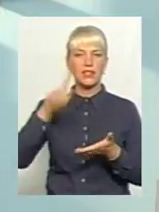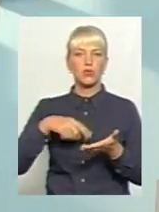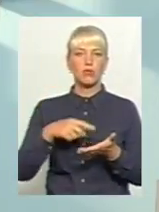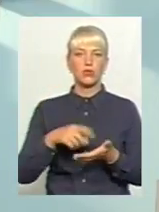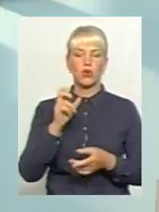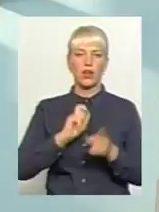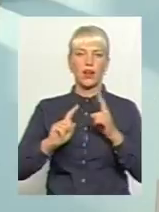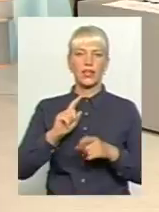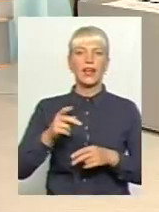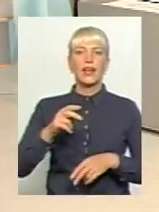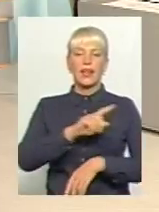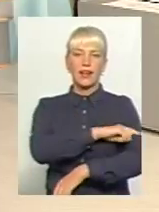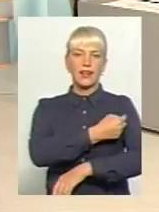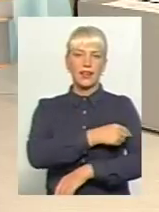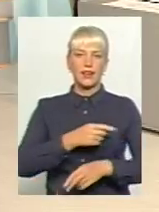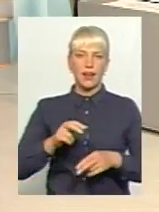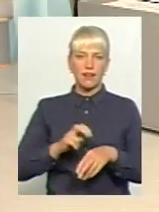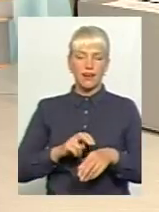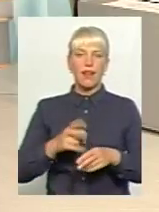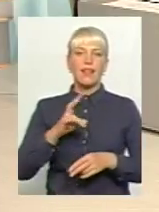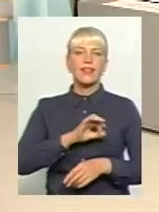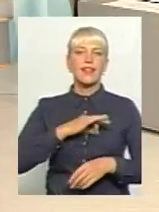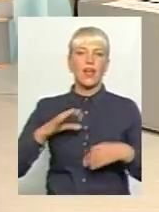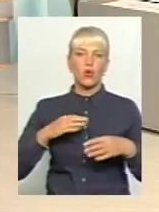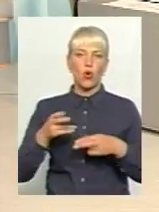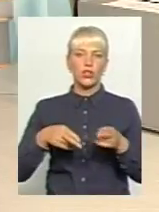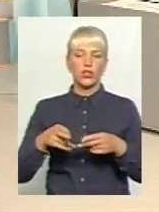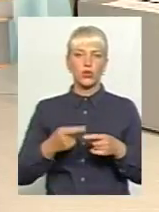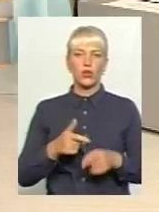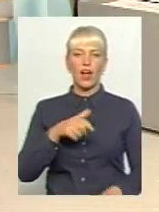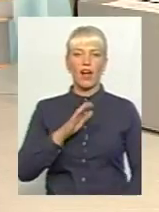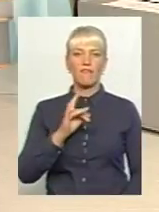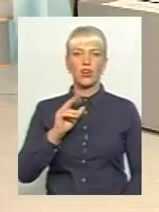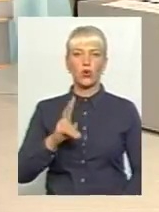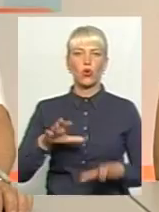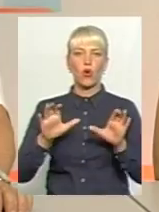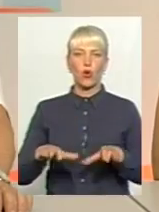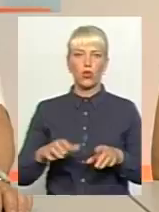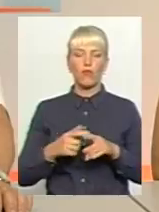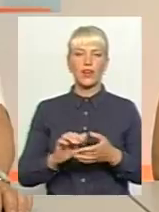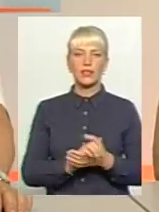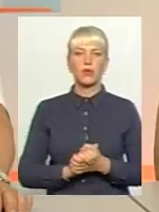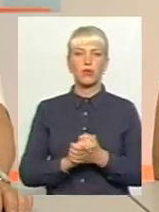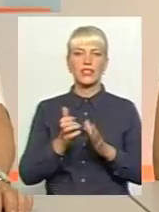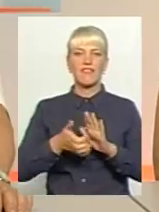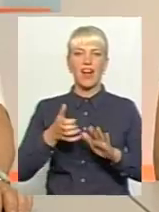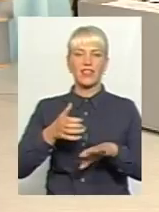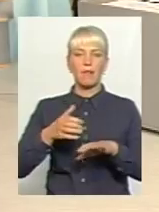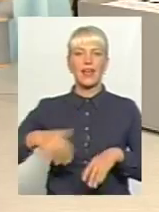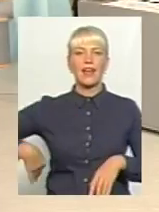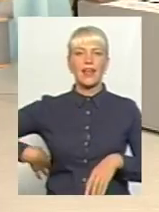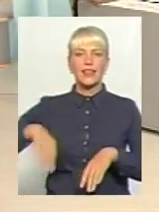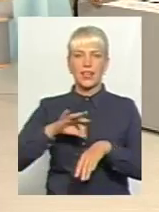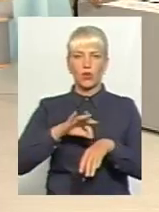-нейрохірург, депутат Хмельницької обласної ради. Та Володимир Гаврилюк, голова спільноти з Вадами Нирок. Доброго дня всім. Дякую, що